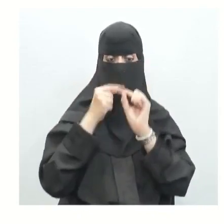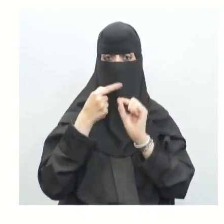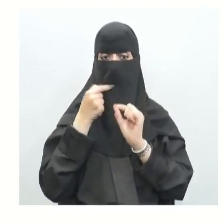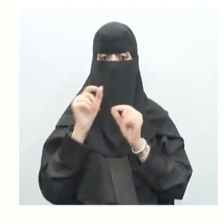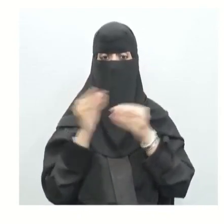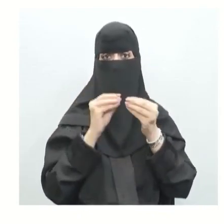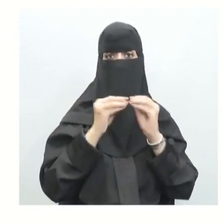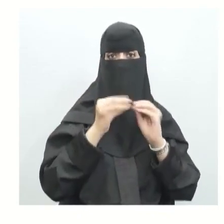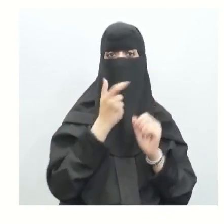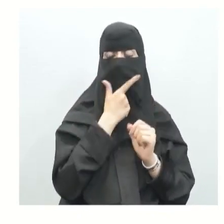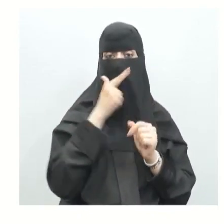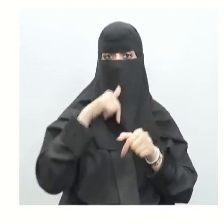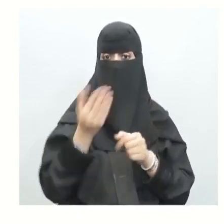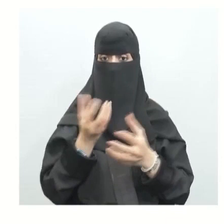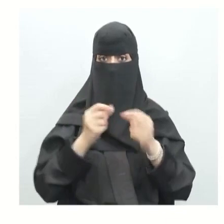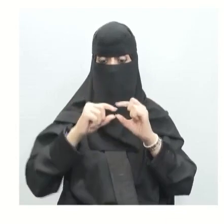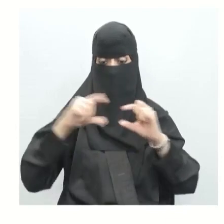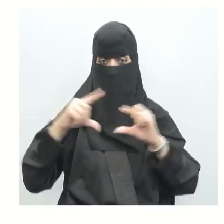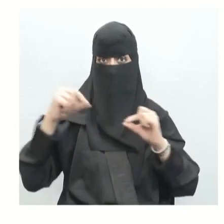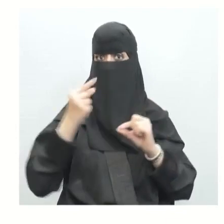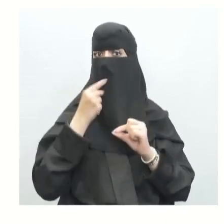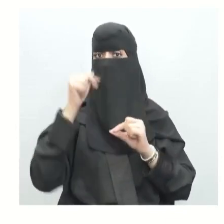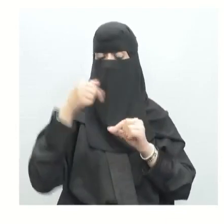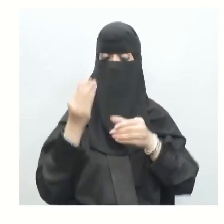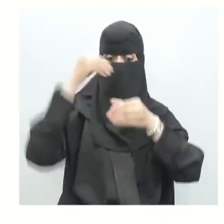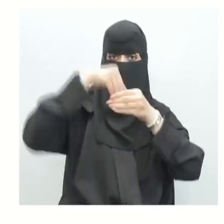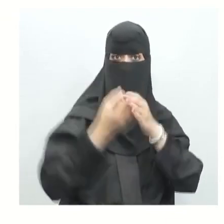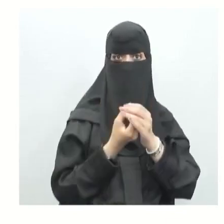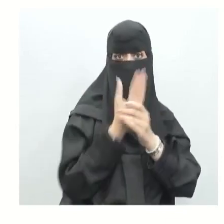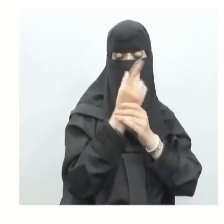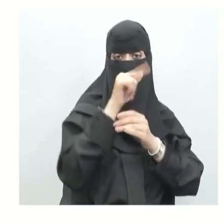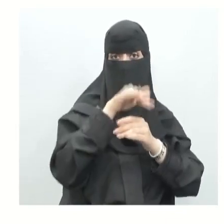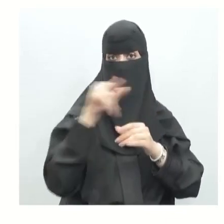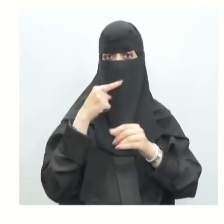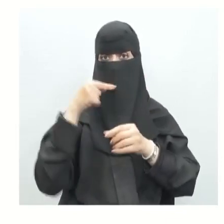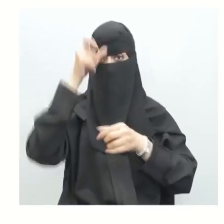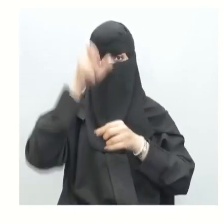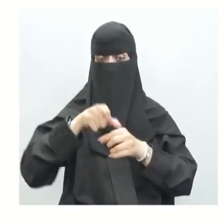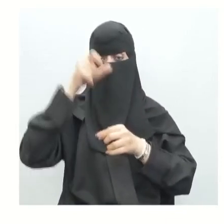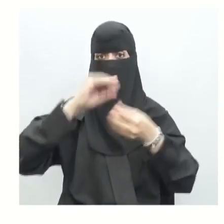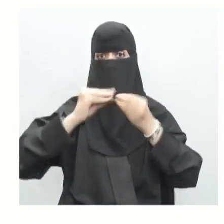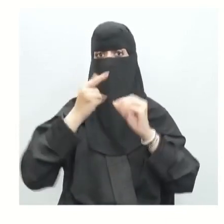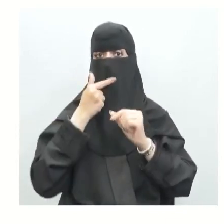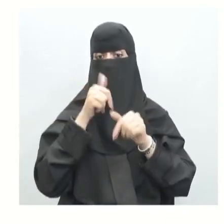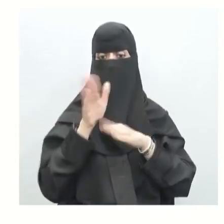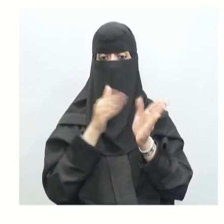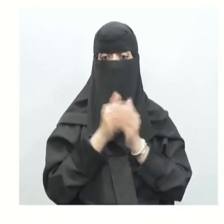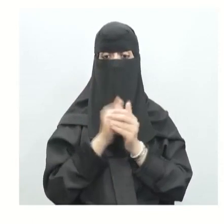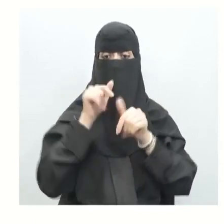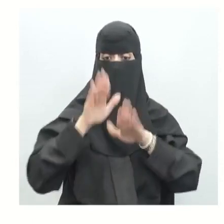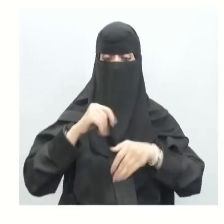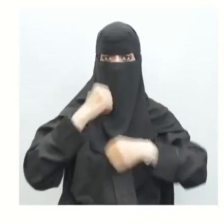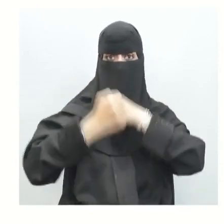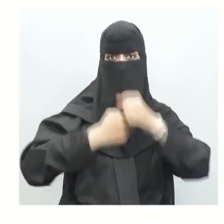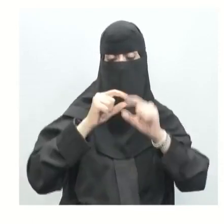الدموية فمركز إنتاج هذه الخلايا وداخل النخاع الأحمر أيضا تؤدي الصفايح الدموية